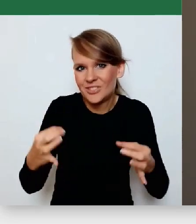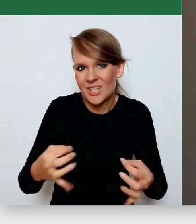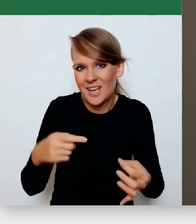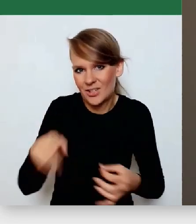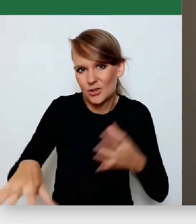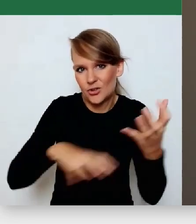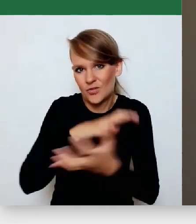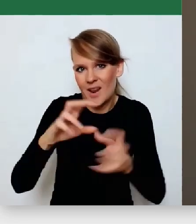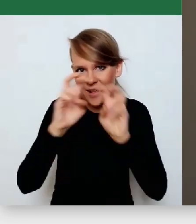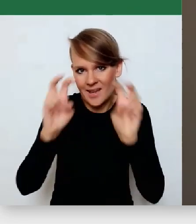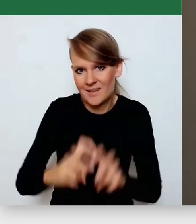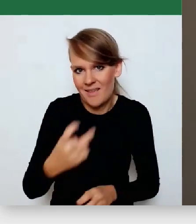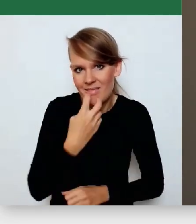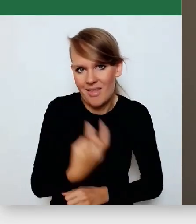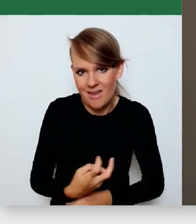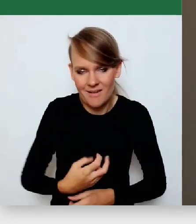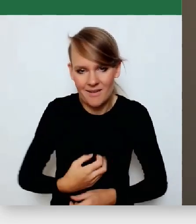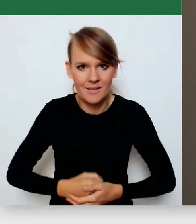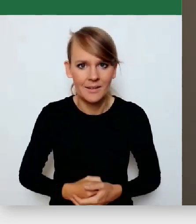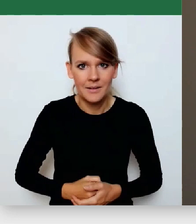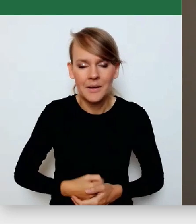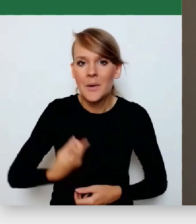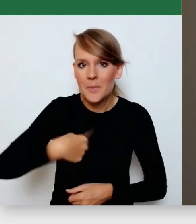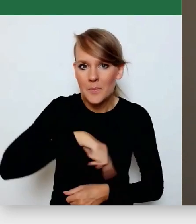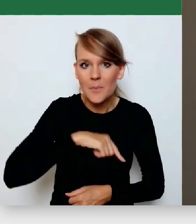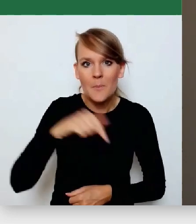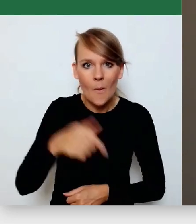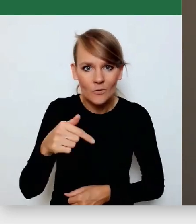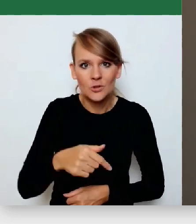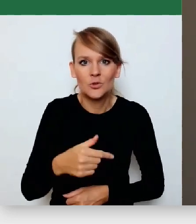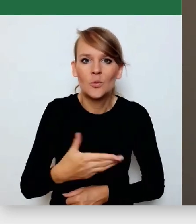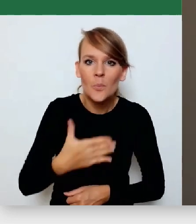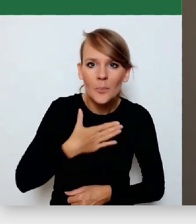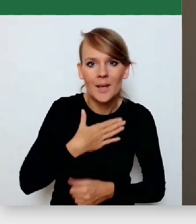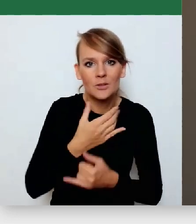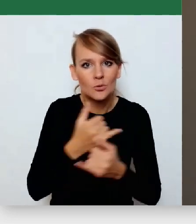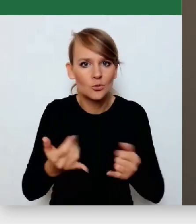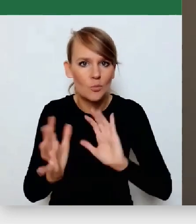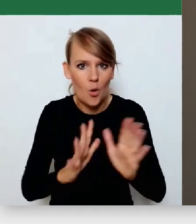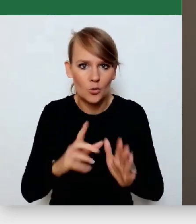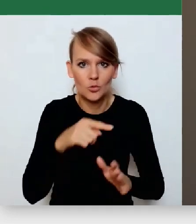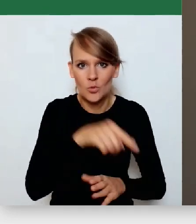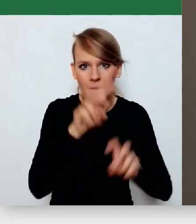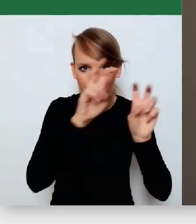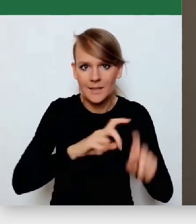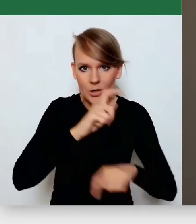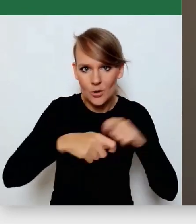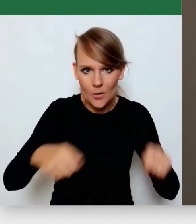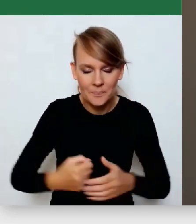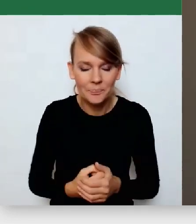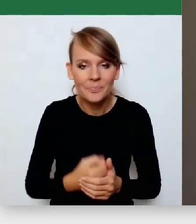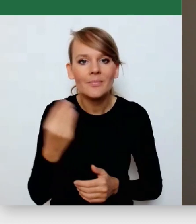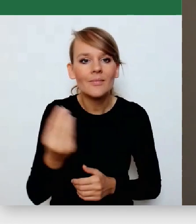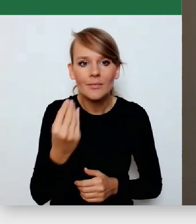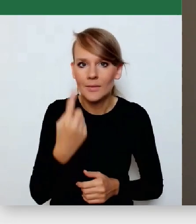kryzysem energetycznym. To powinniśmy mieć narzędzia, żeby je rozwiązywać. I jeszcze jedna uwaga. Sami przez ten kryzys